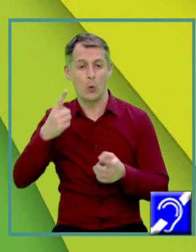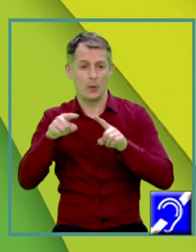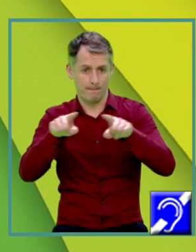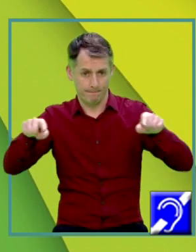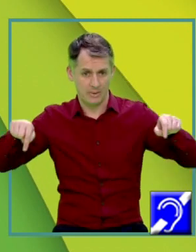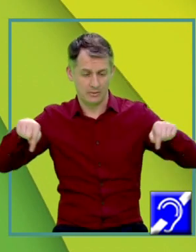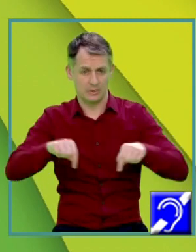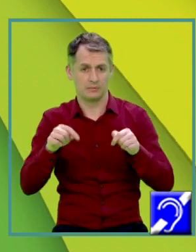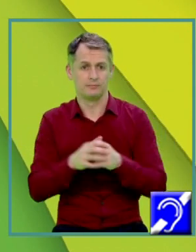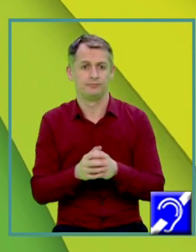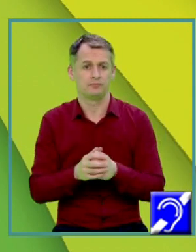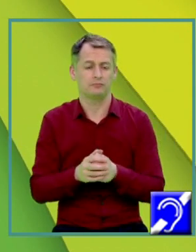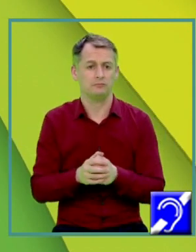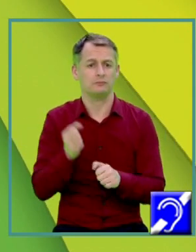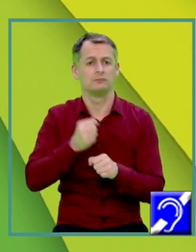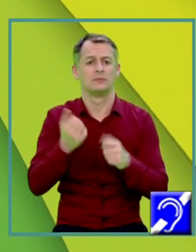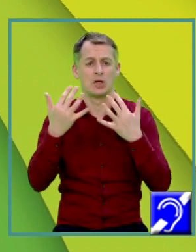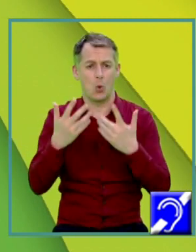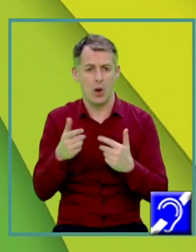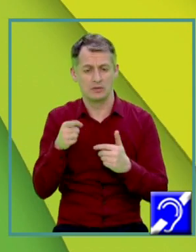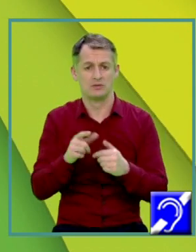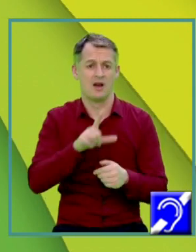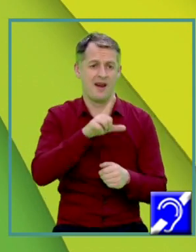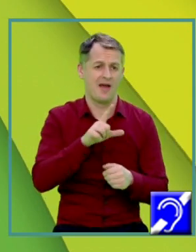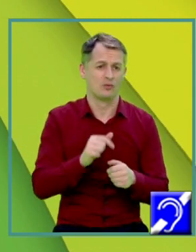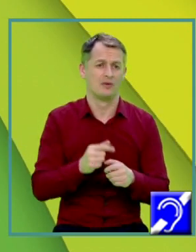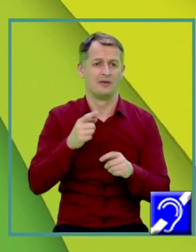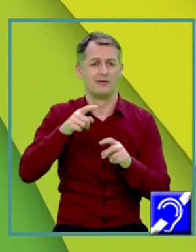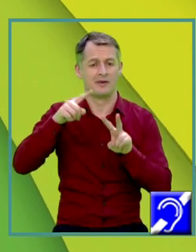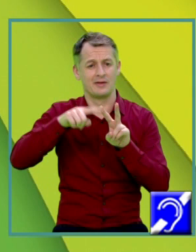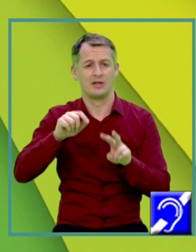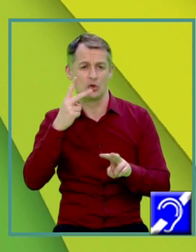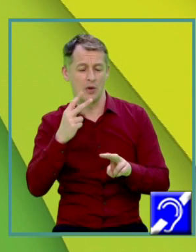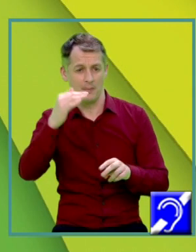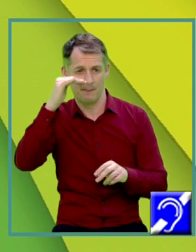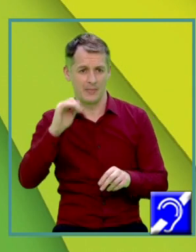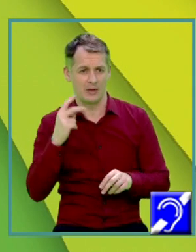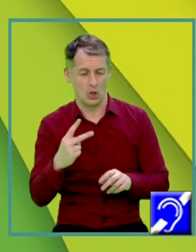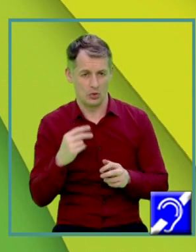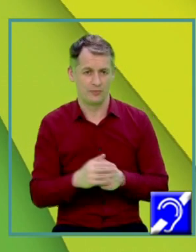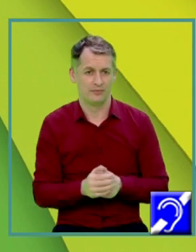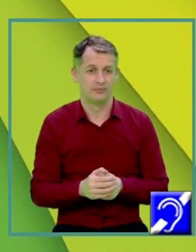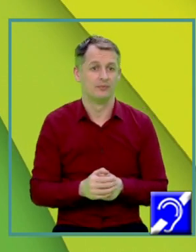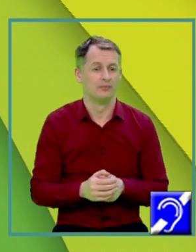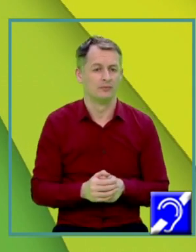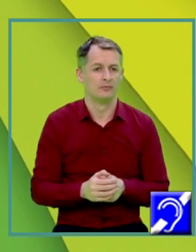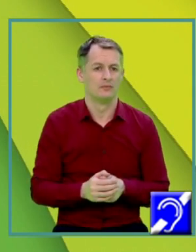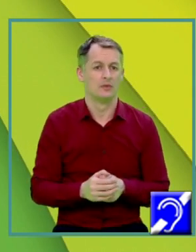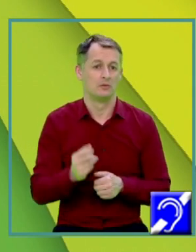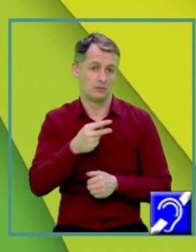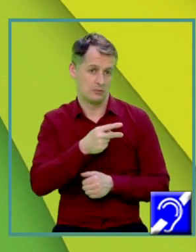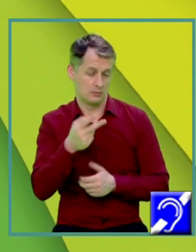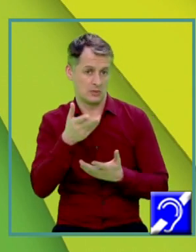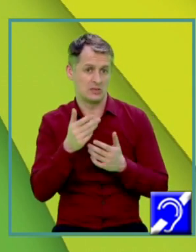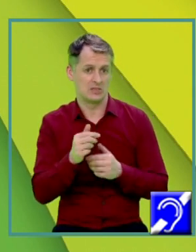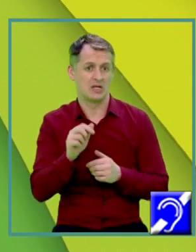Se calculează cu formula Latura radical din 2 pe 2 Și cum latura noastră este 30 de